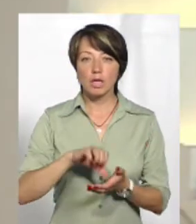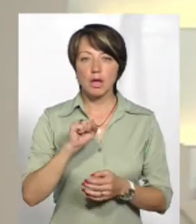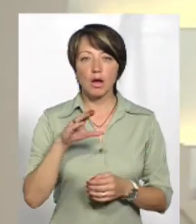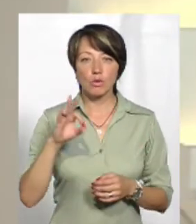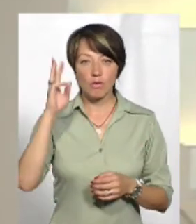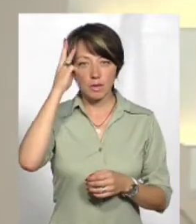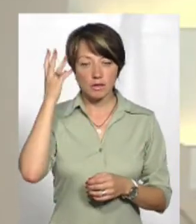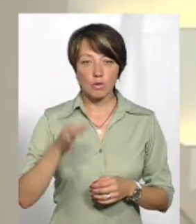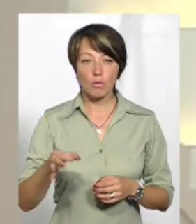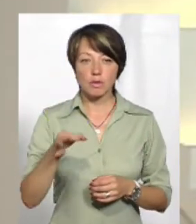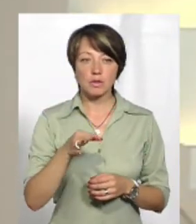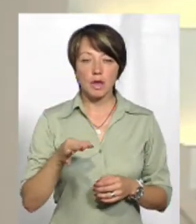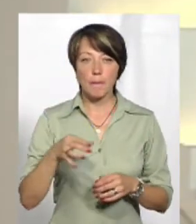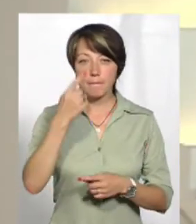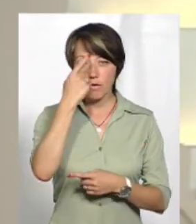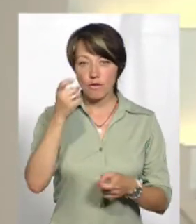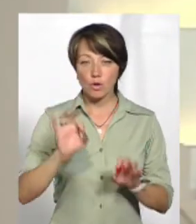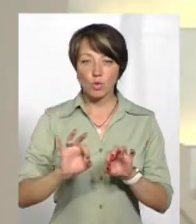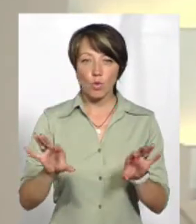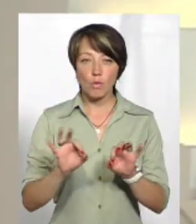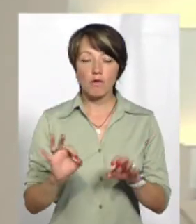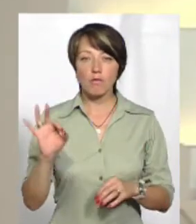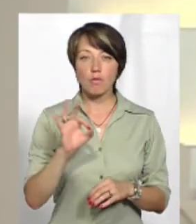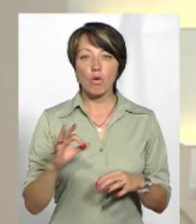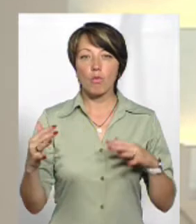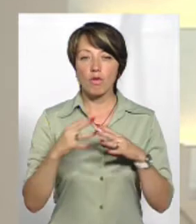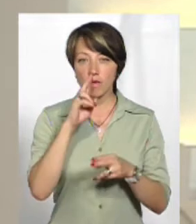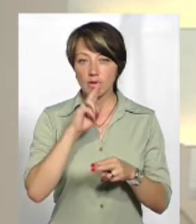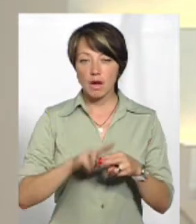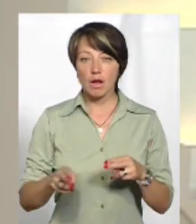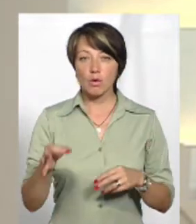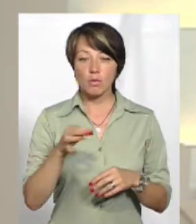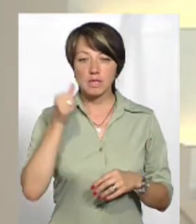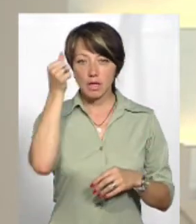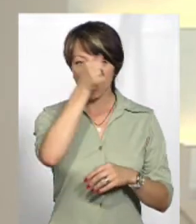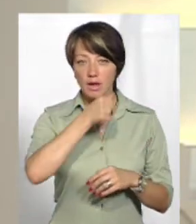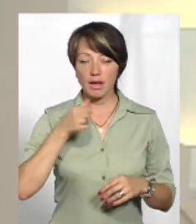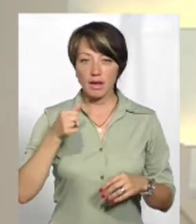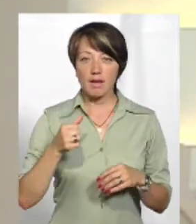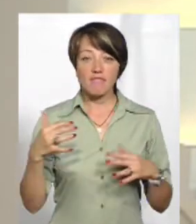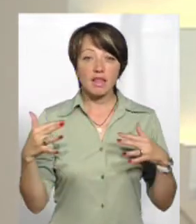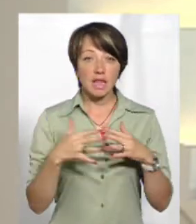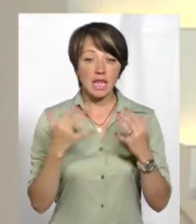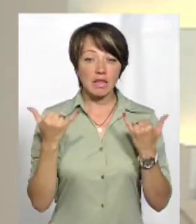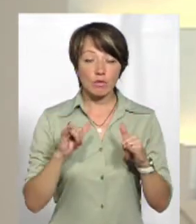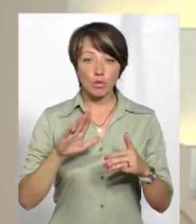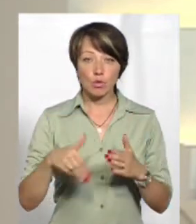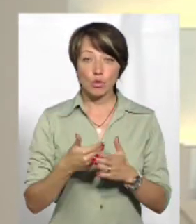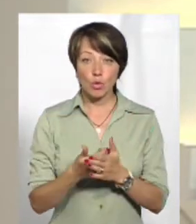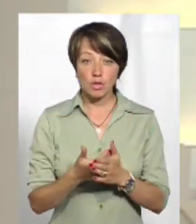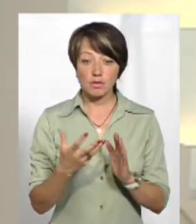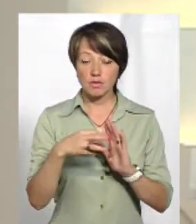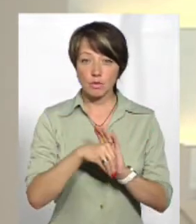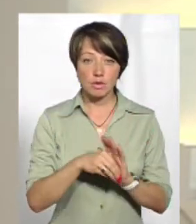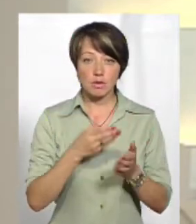Хмельницькій області Володимир Шрубковський повідомив про бойові втрати Хмельниччини за роки війни і дивується, що досі до їх